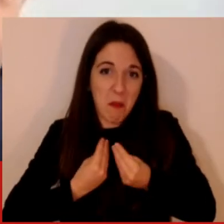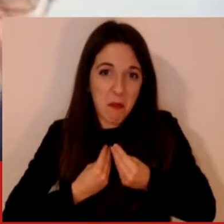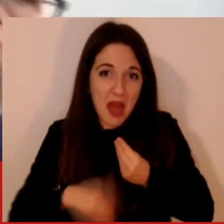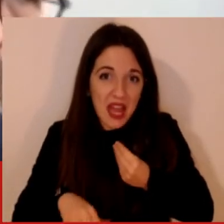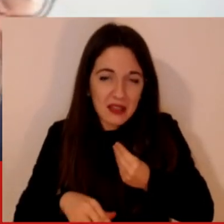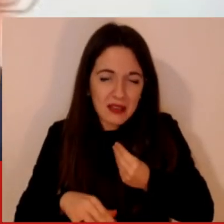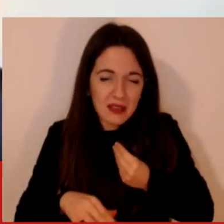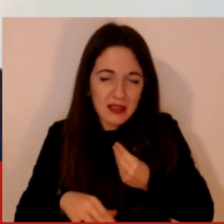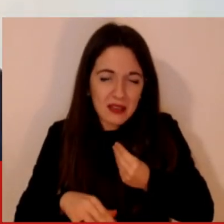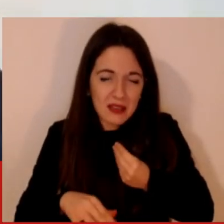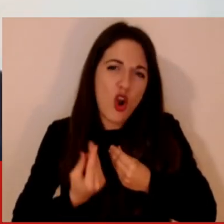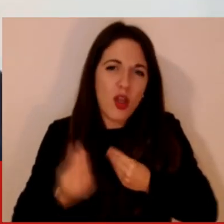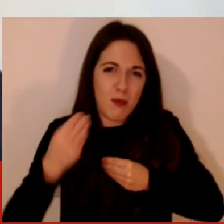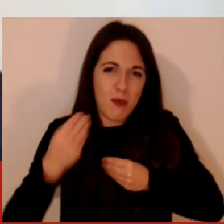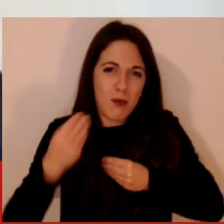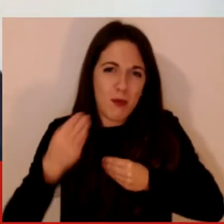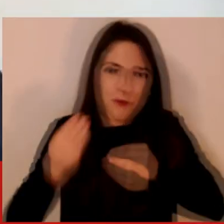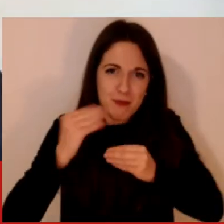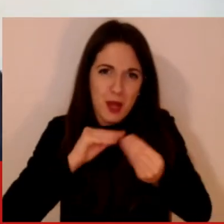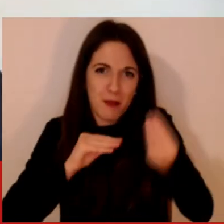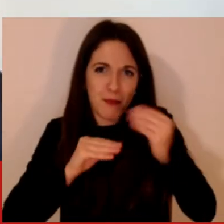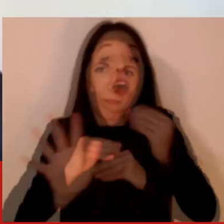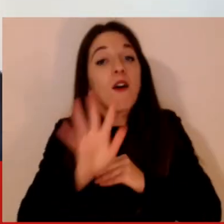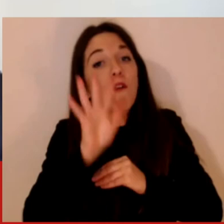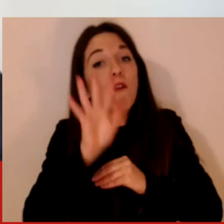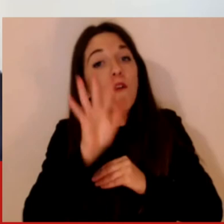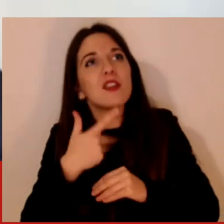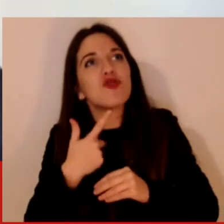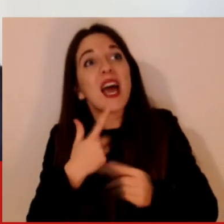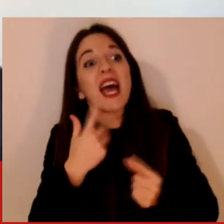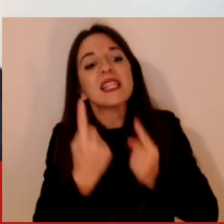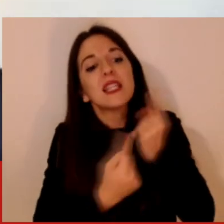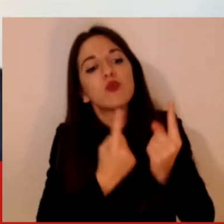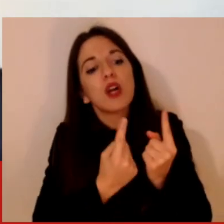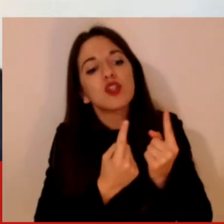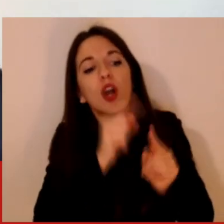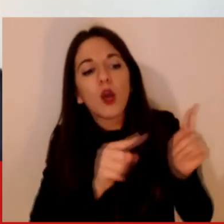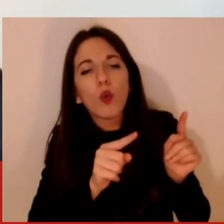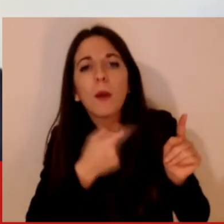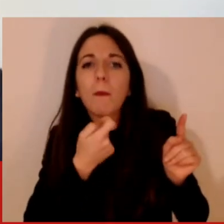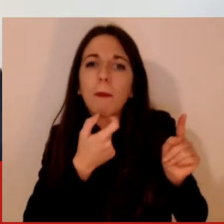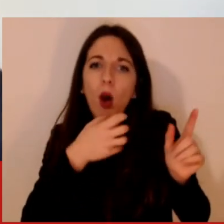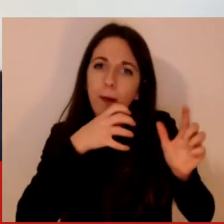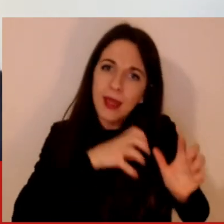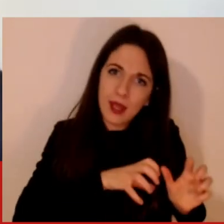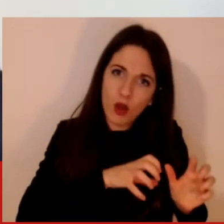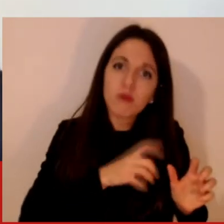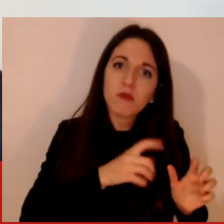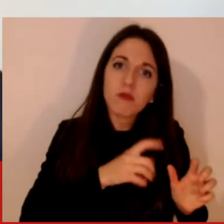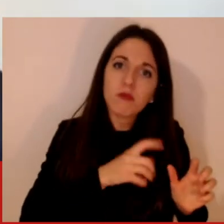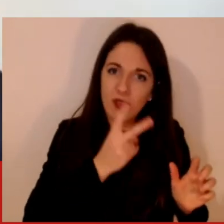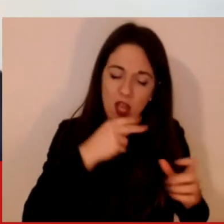magari ne guadagniamo in altri lati. Di nuovo pensiamo anche alle tecnologie come